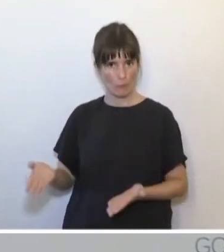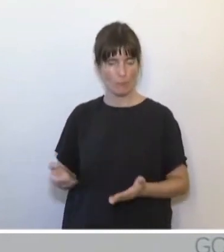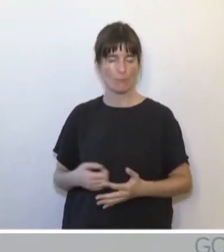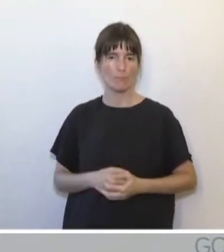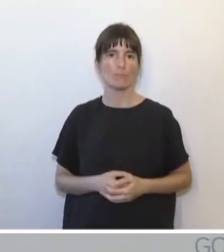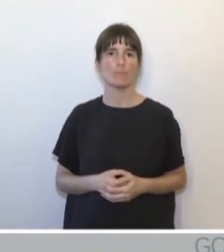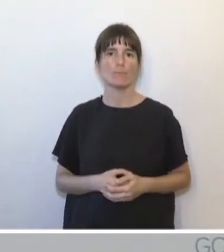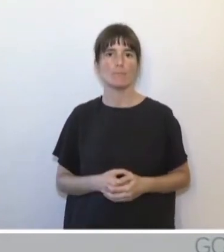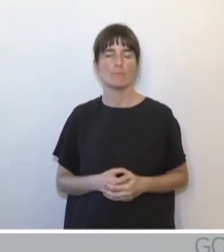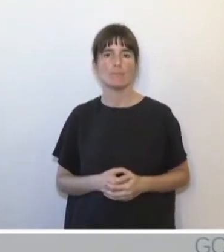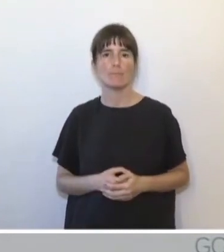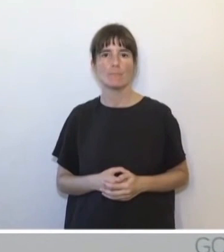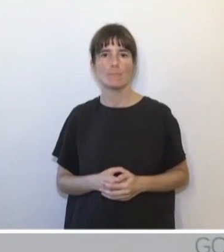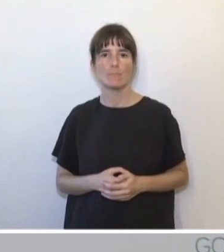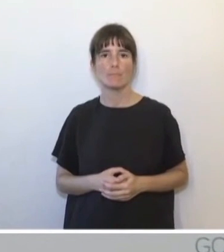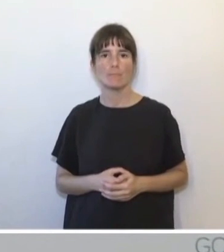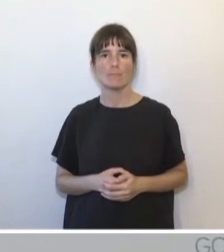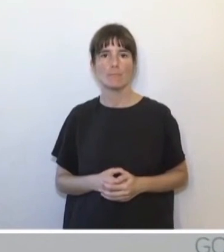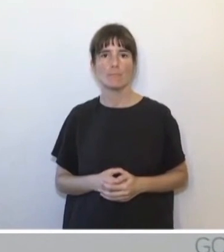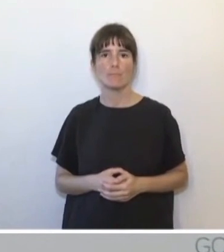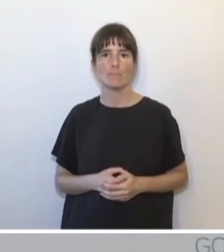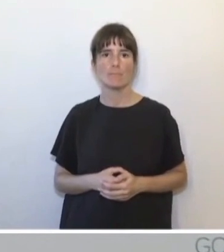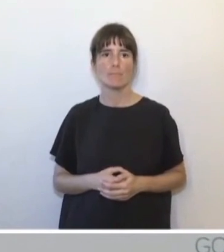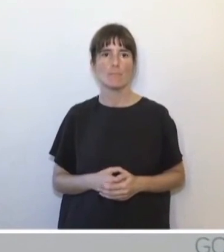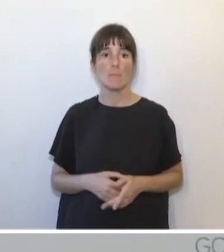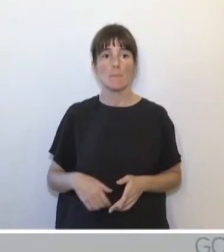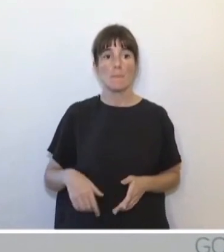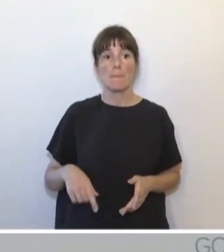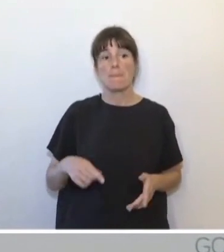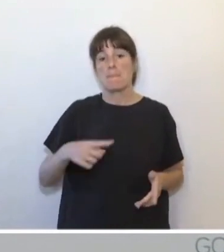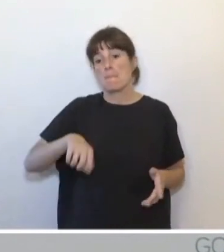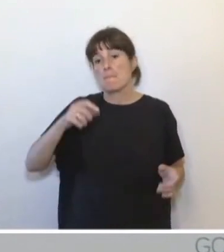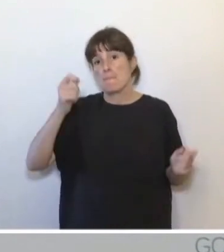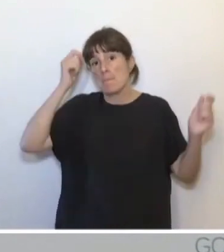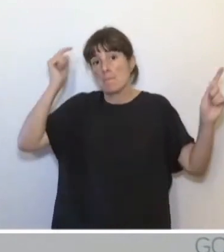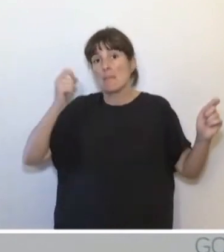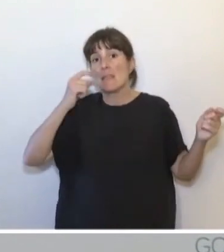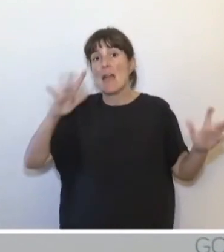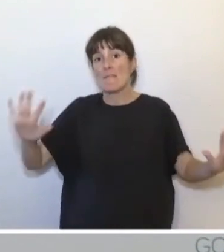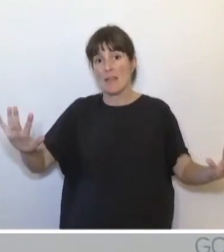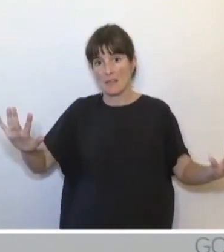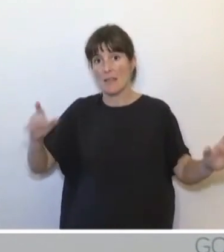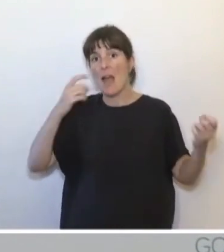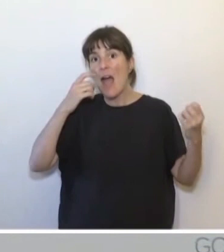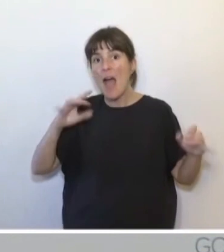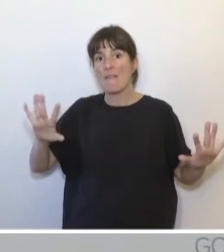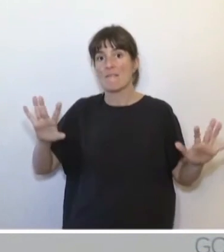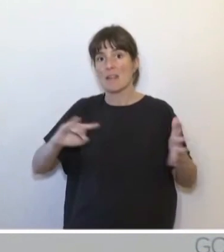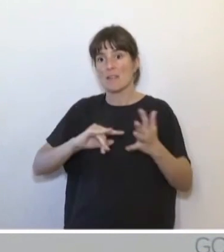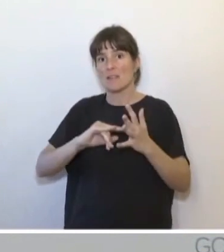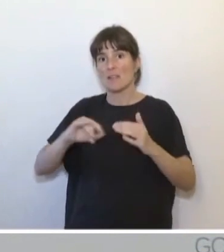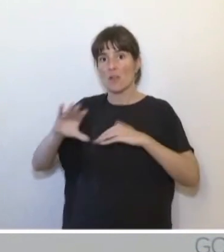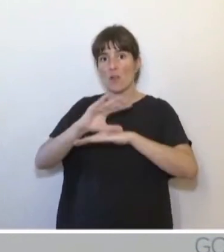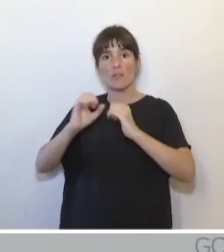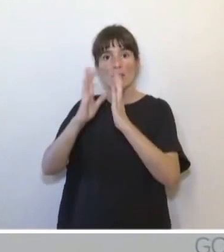Com se poden vostès imaginar, veurem si fructifiquen o no aquestes alternatives que planteja la